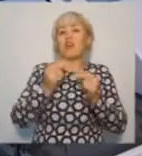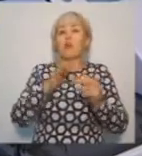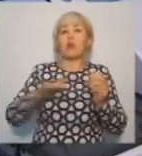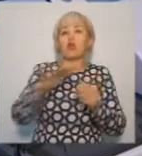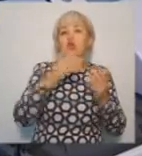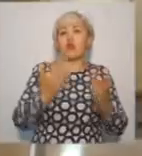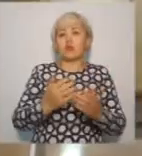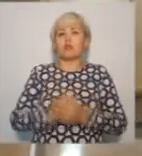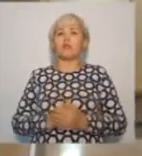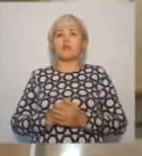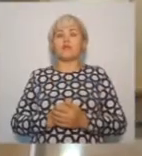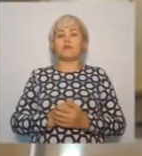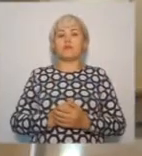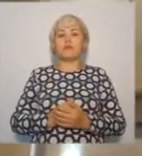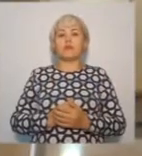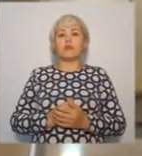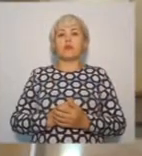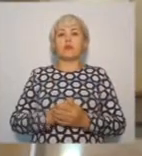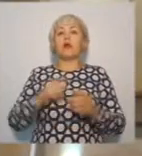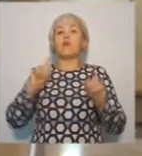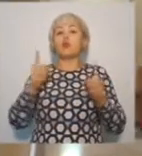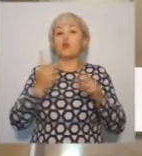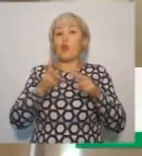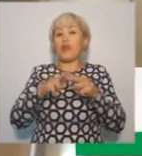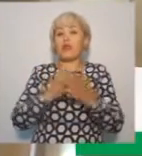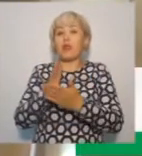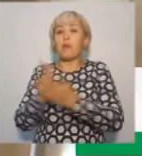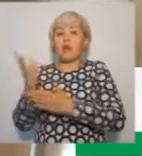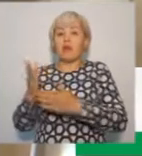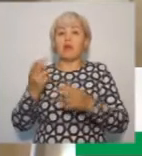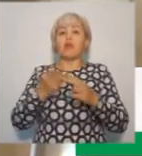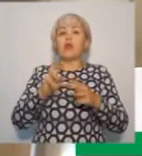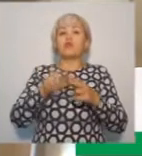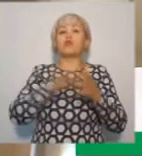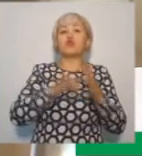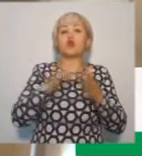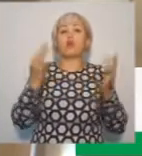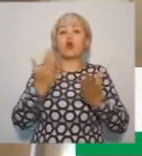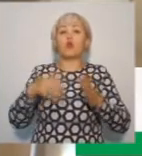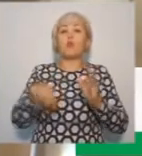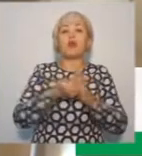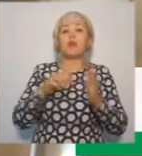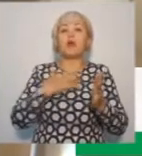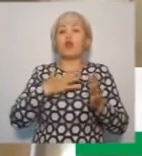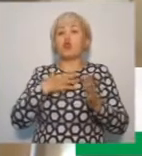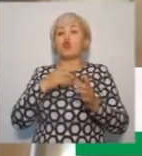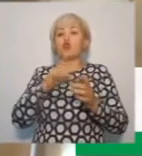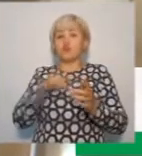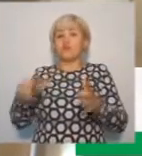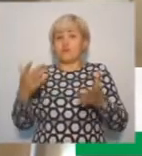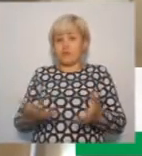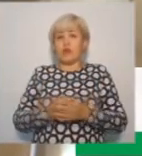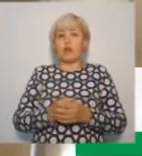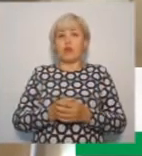онкологии. Почему эти направления? Это основные причины, по которым погибает наше население, особенно трудоспособного возраста.